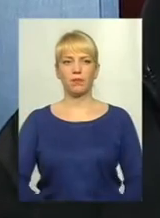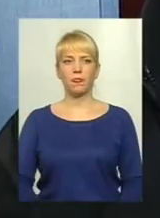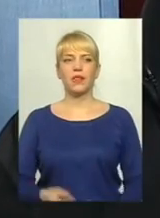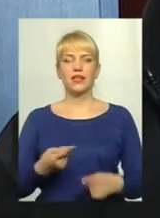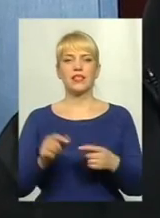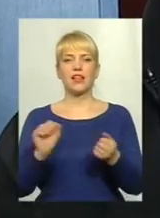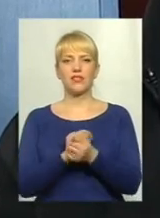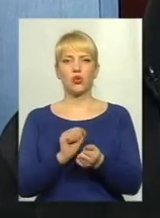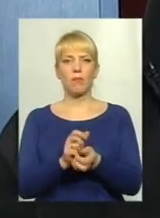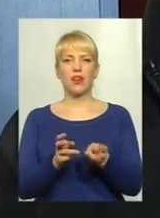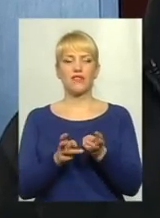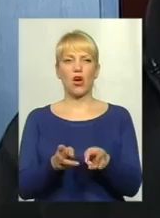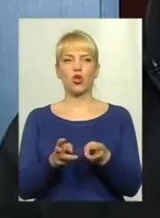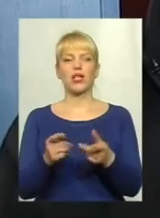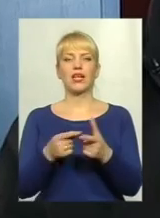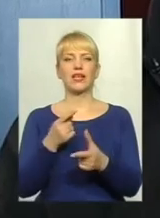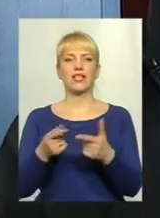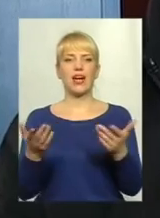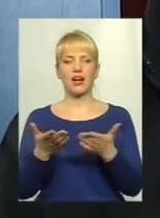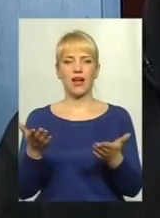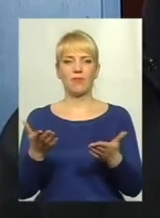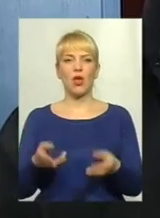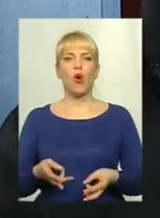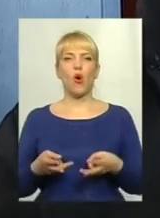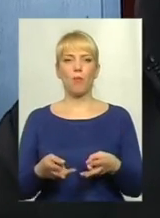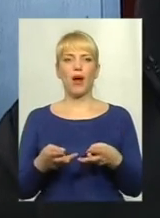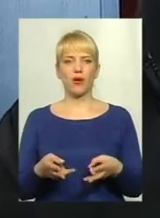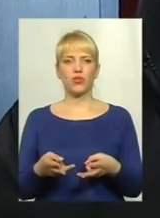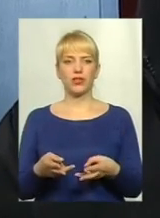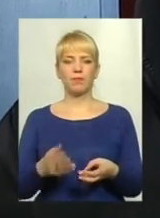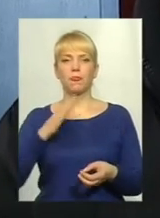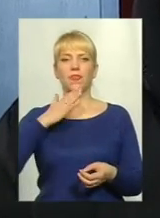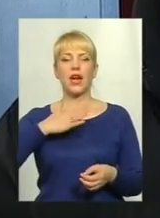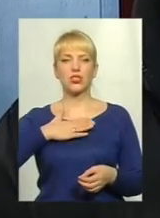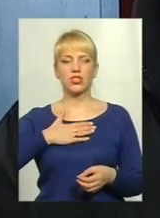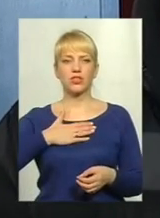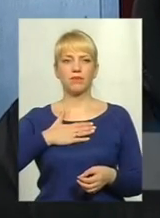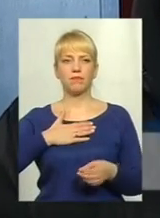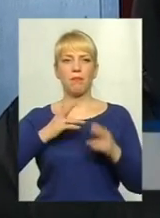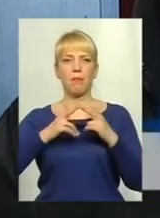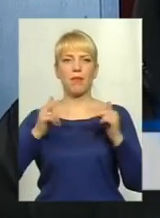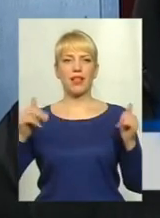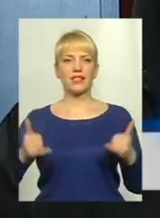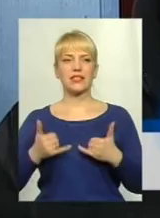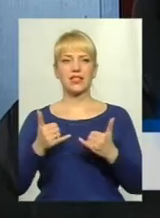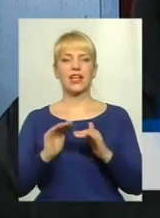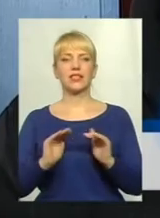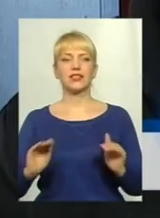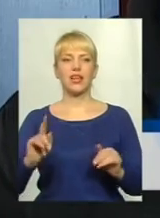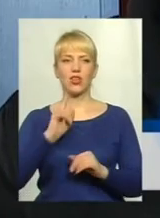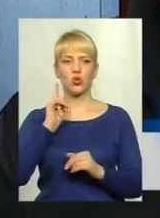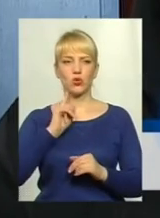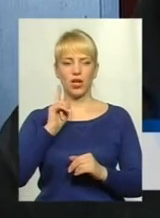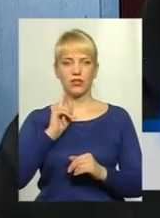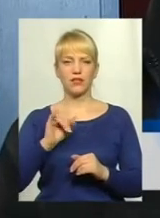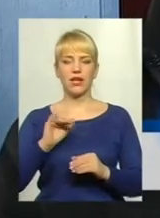твердопаливна котельня, яка опалює наш палац для дітей та юнацтва